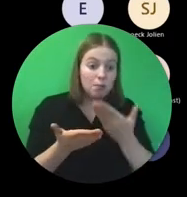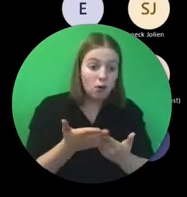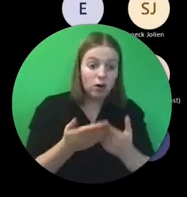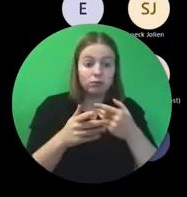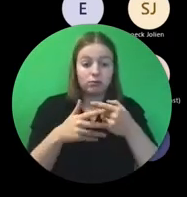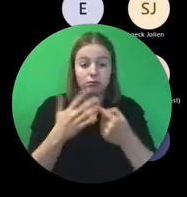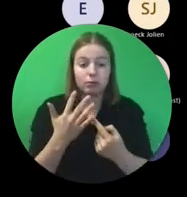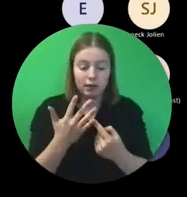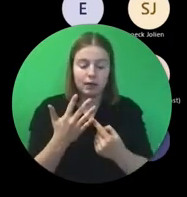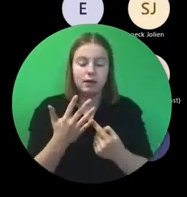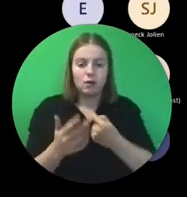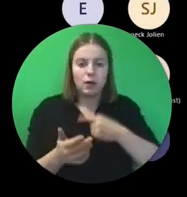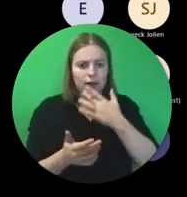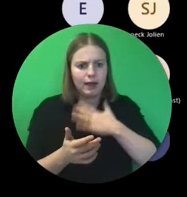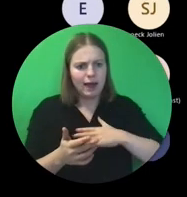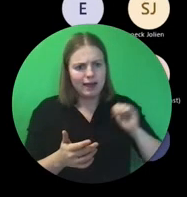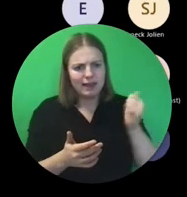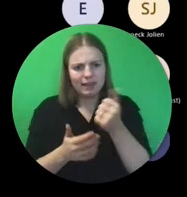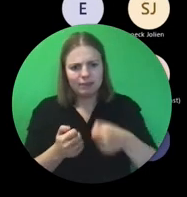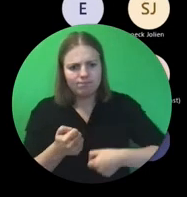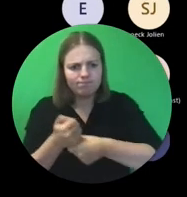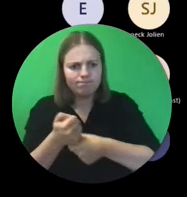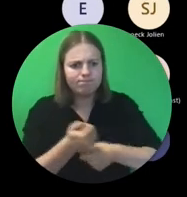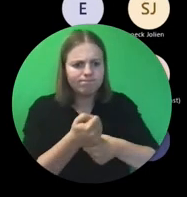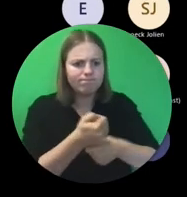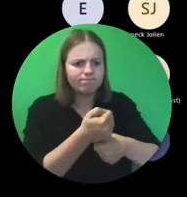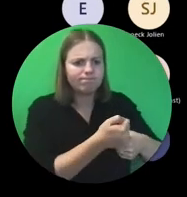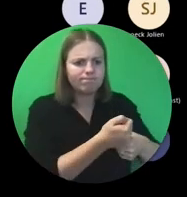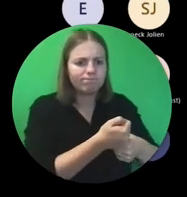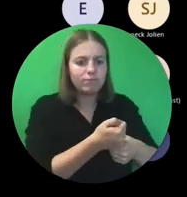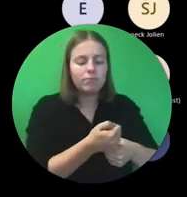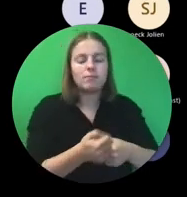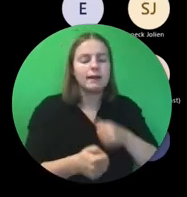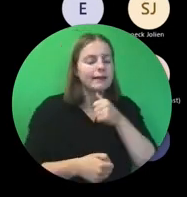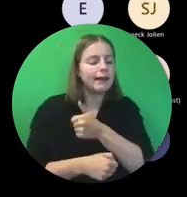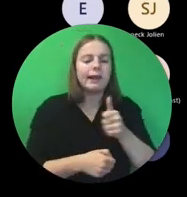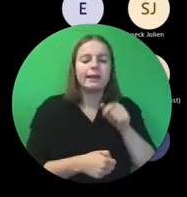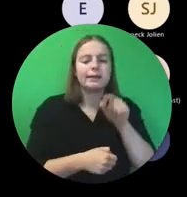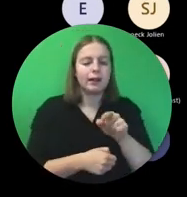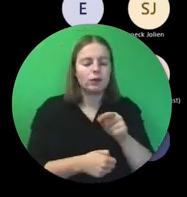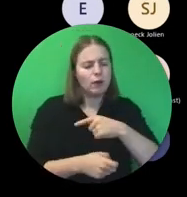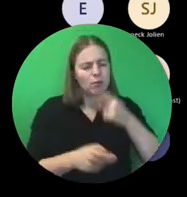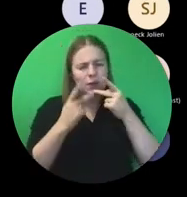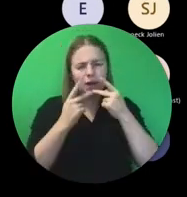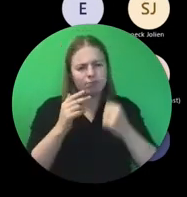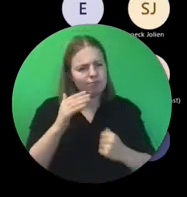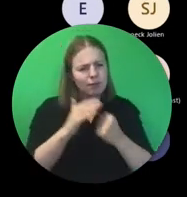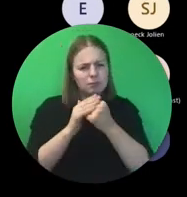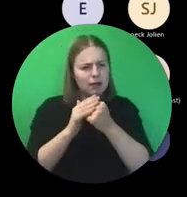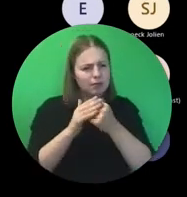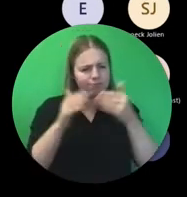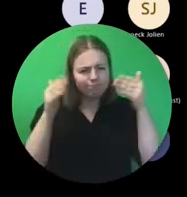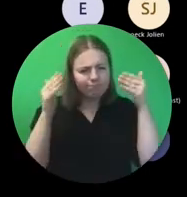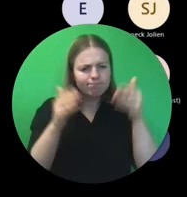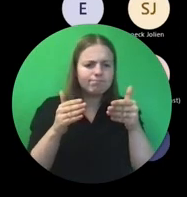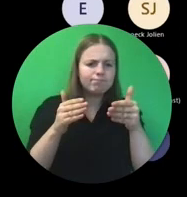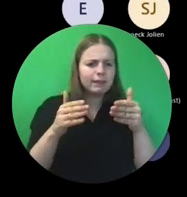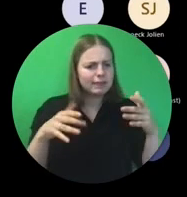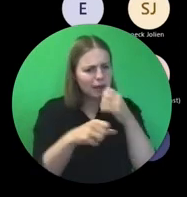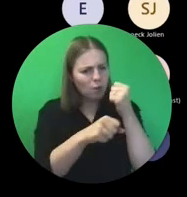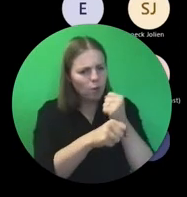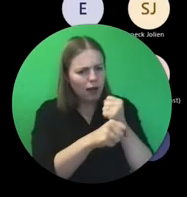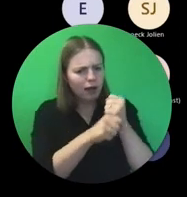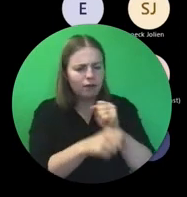we iedereen zo goed mogelijk ondersteunen. Maar het is ook wel meer dan dat. We zetten maximaal in op de samenwerking met jullie